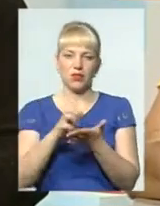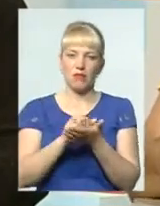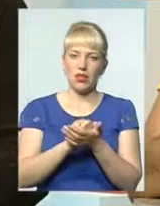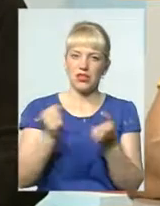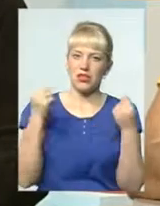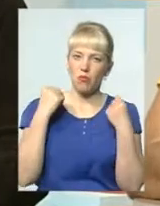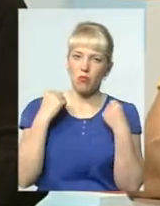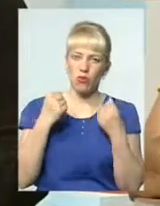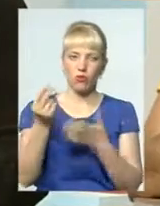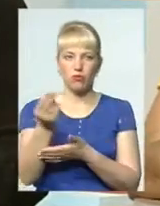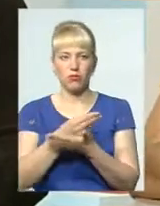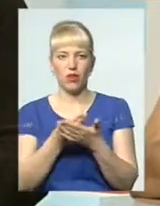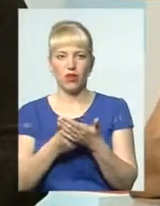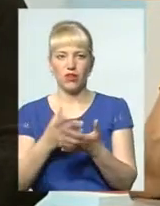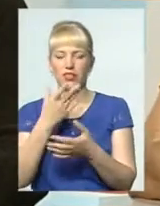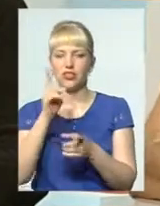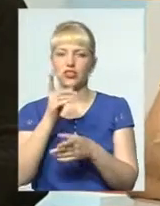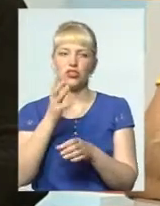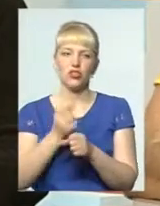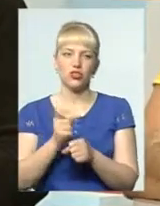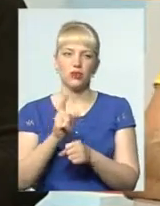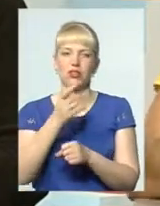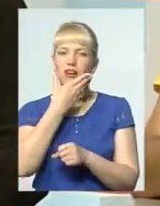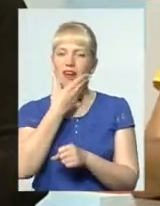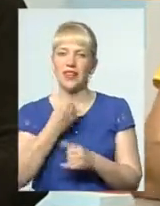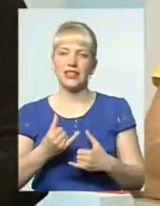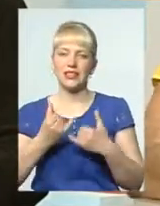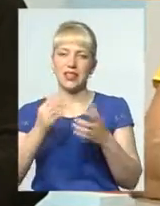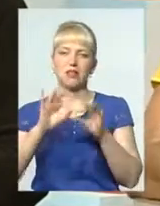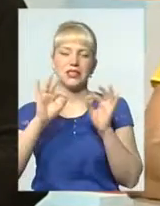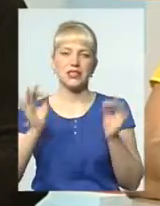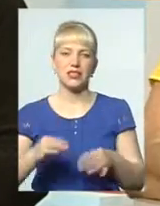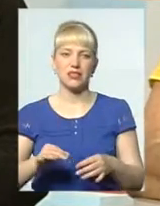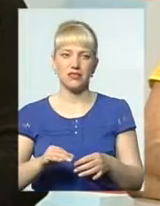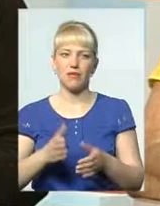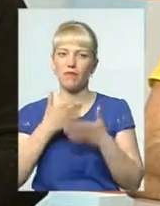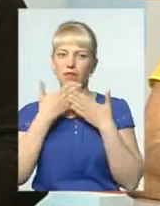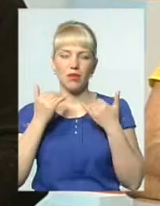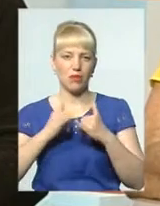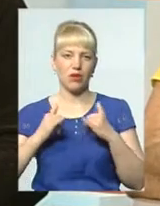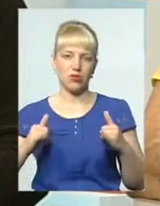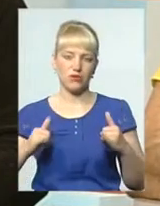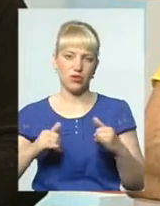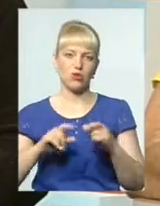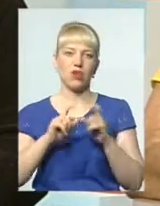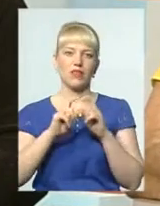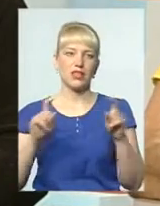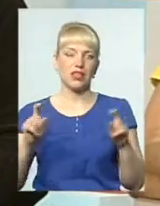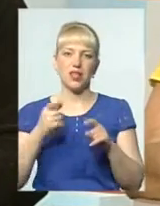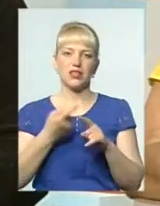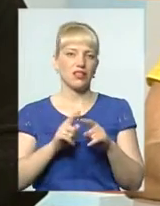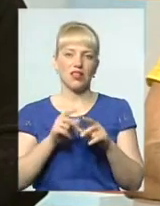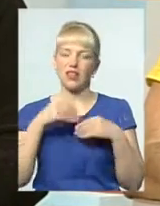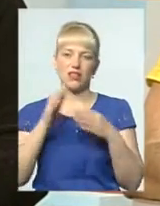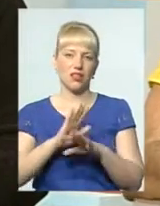малювати, ще щось робити гарне та здорове для мистецтва. Нема розвитку в інтернатах, вони цього не дадуть. Ці